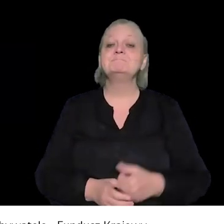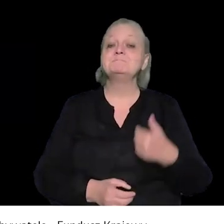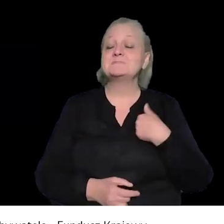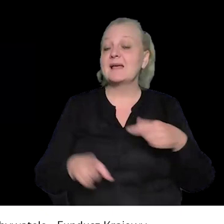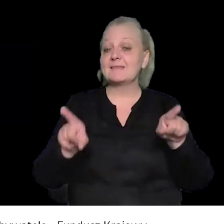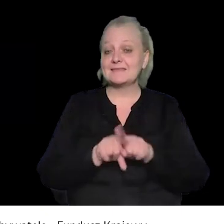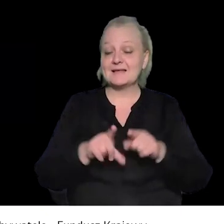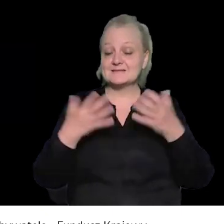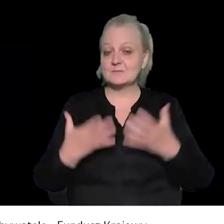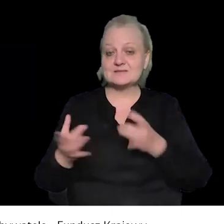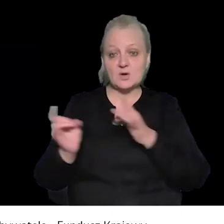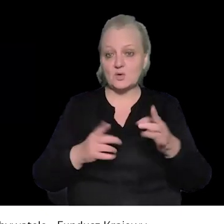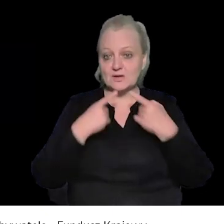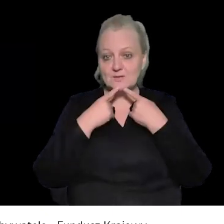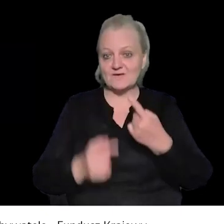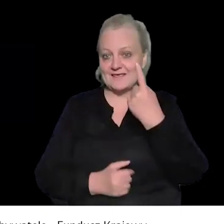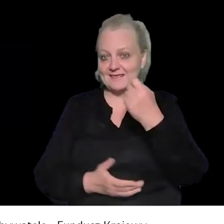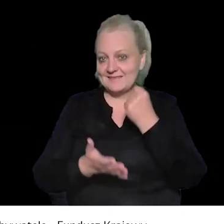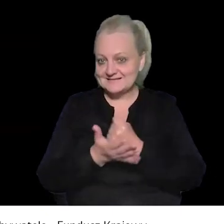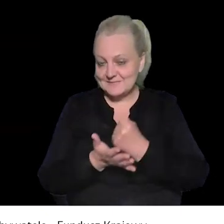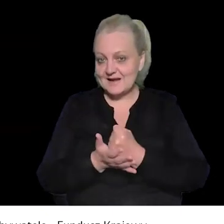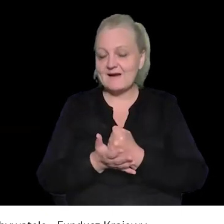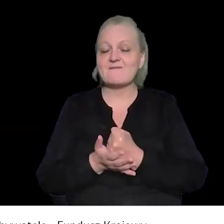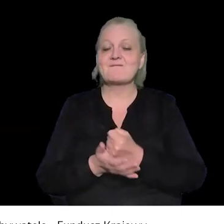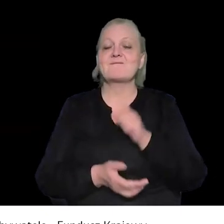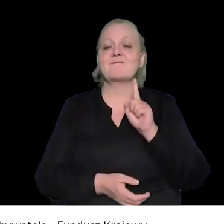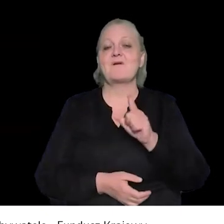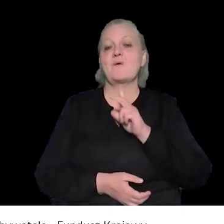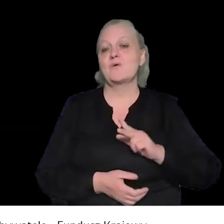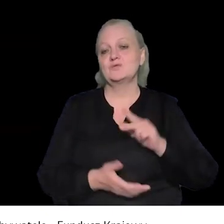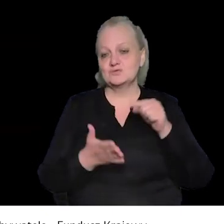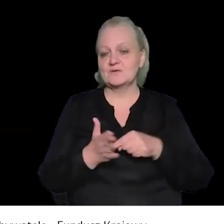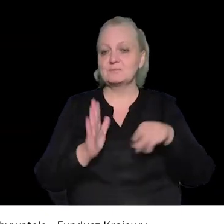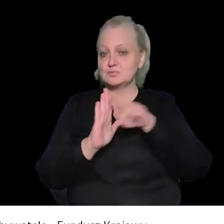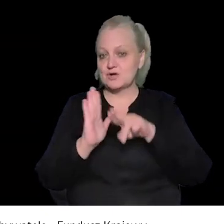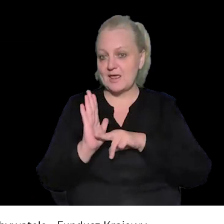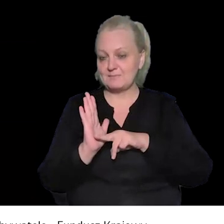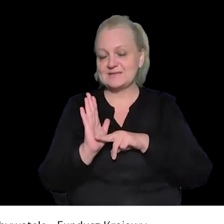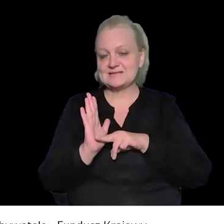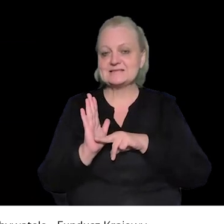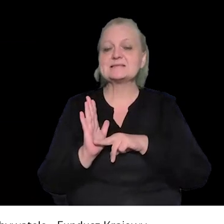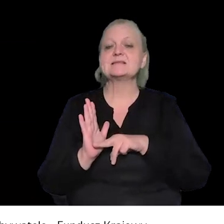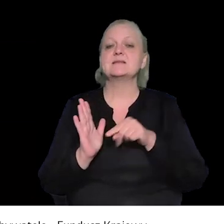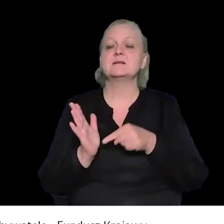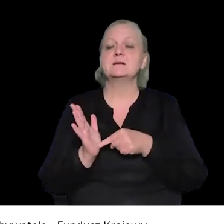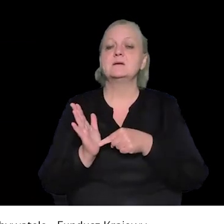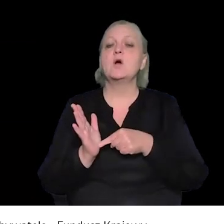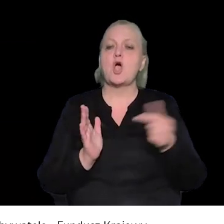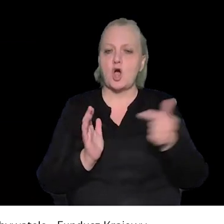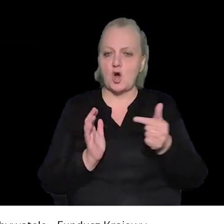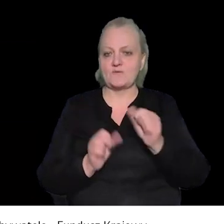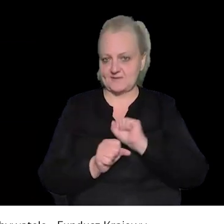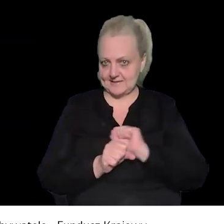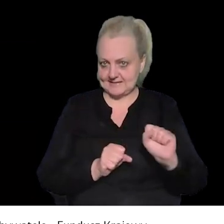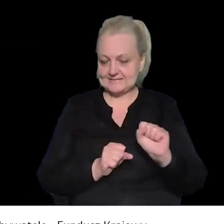te pytania, które być może Państwo będą mieli. ja też chciałbym od razu powiedzieć jedną rzecz,